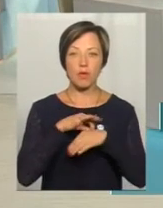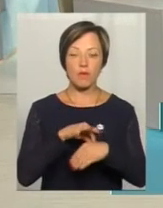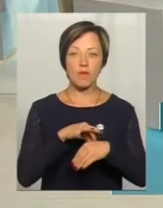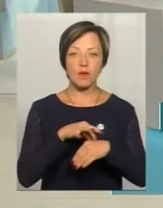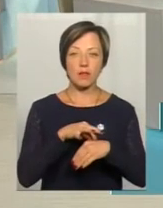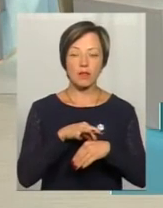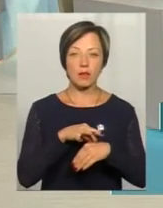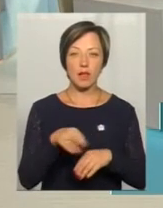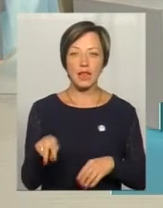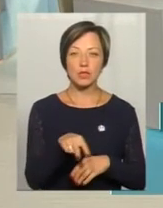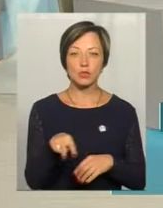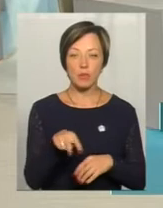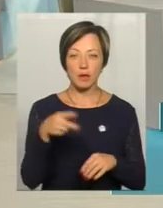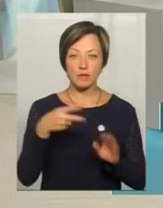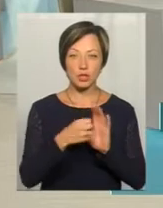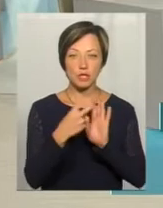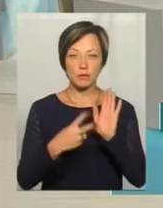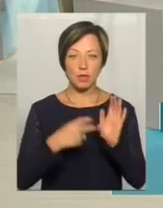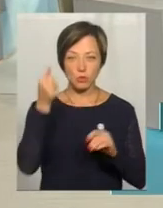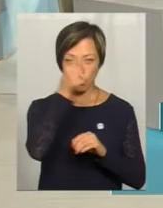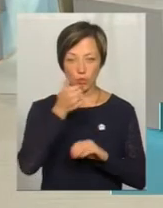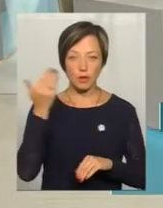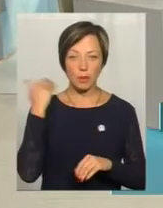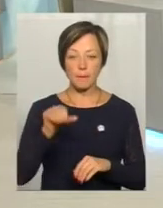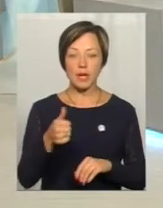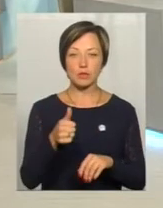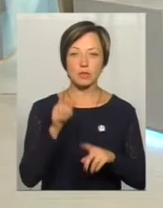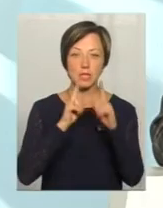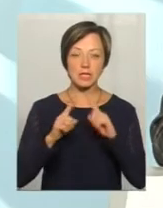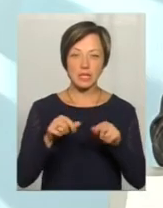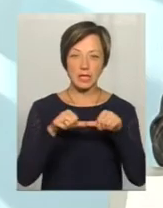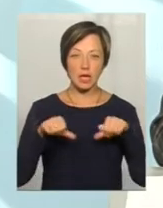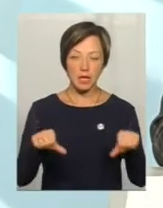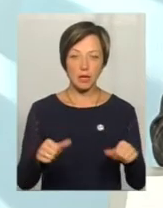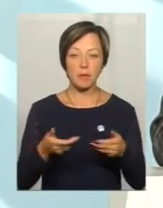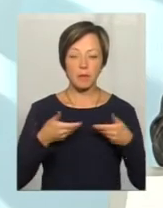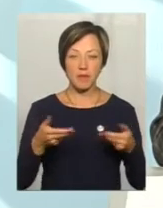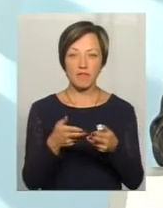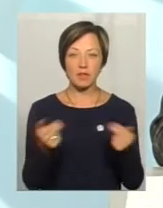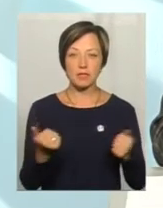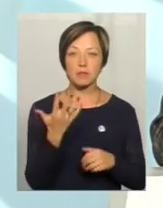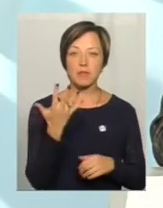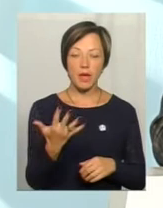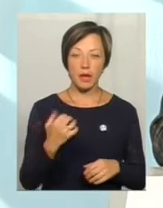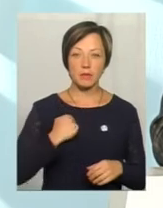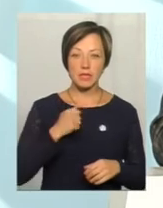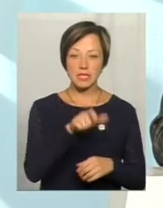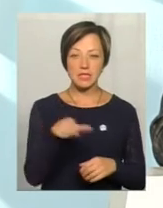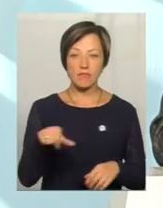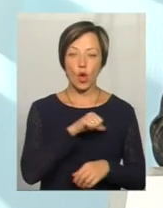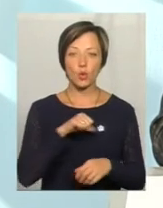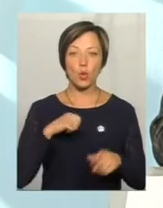листопаді 2017 року, де тоді на першому засіданні ми визнали 5 бійців-добровольців,